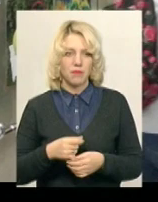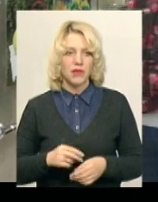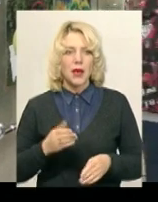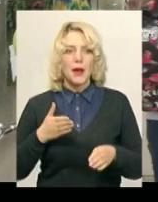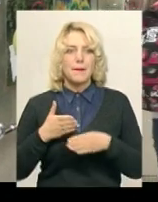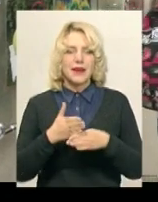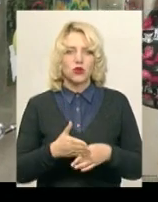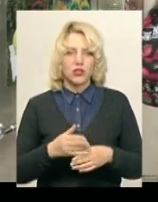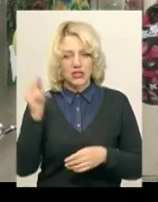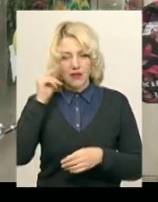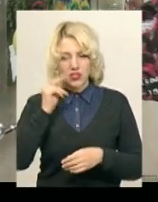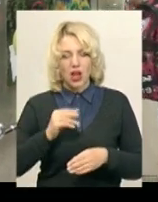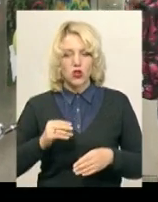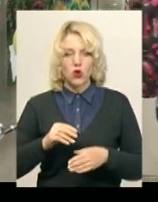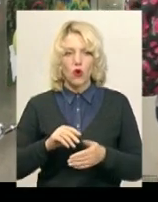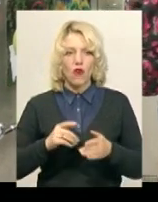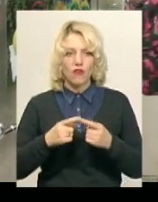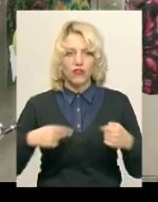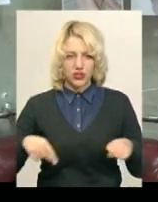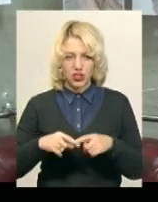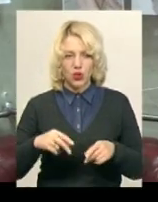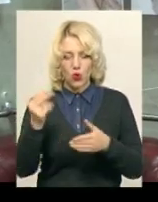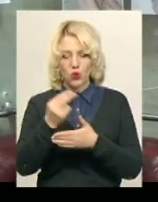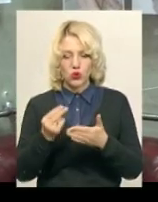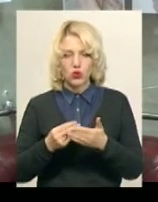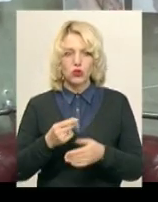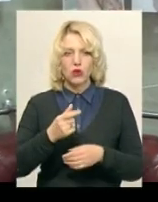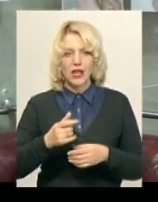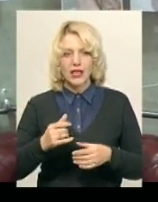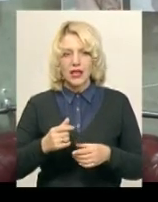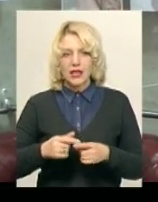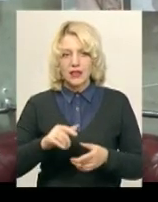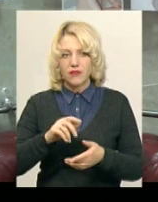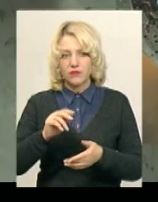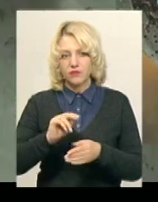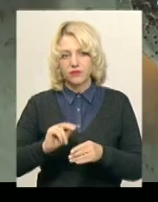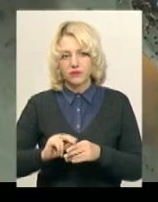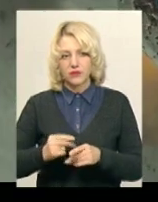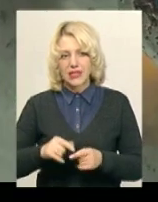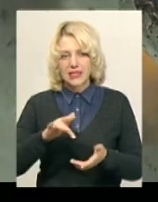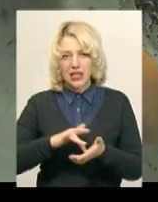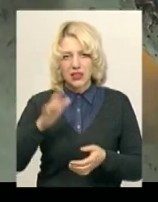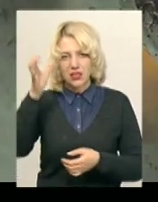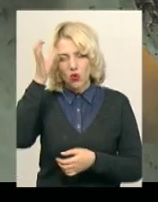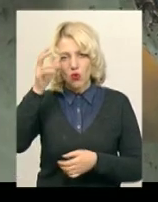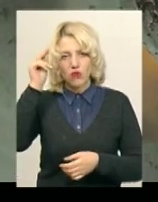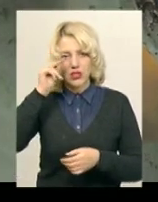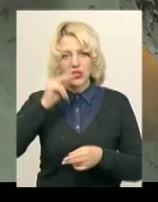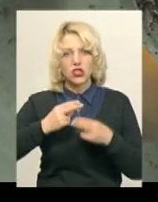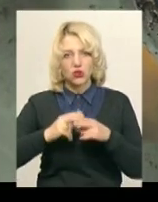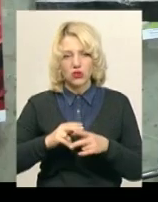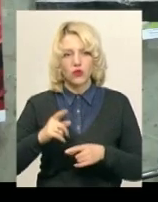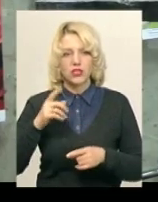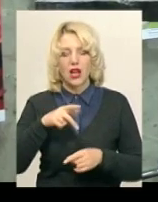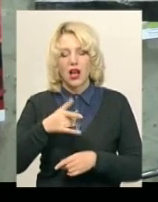навчально-методичного відділу художньо-остатичного виховання школярів Мельницького обласного центру науково-технічної творчості учнівської молоді